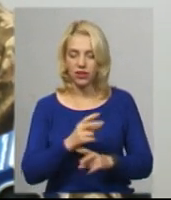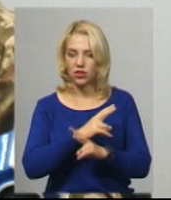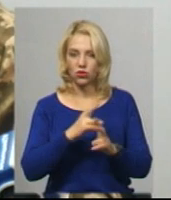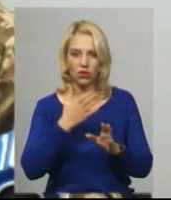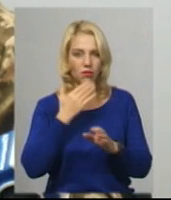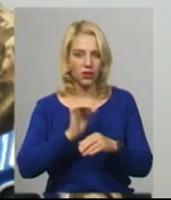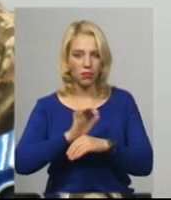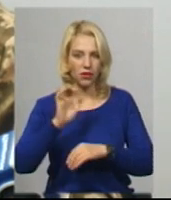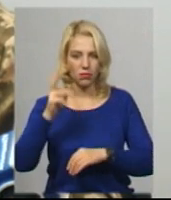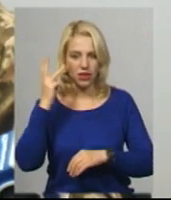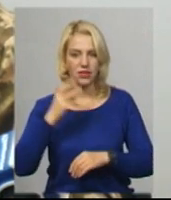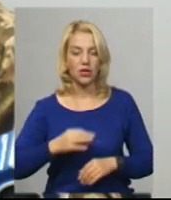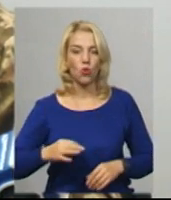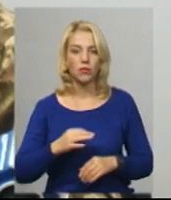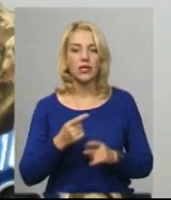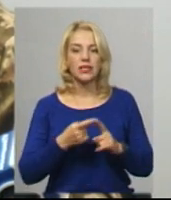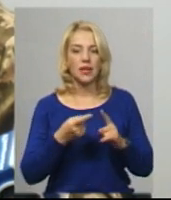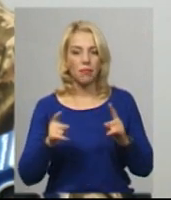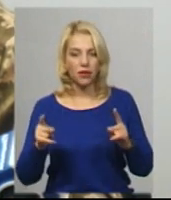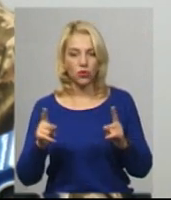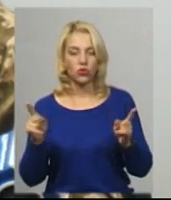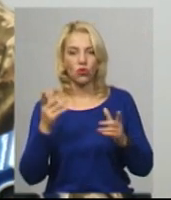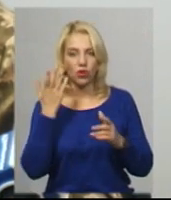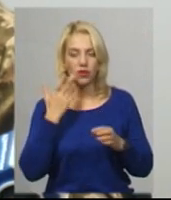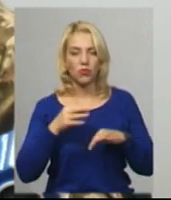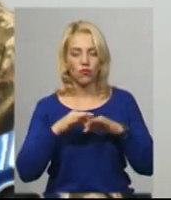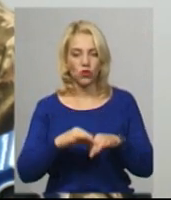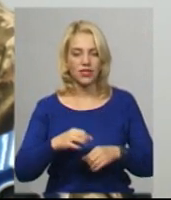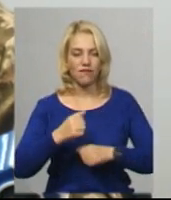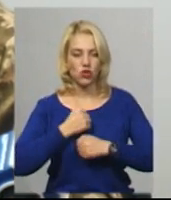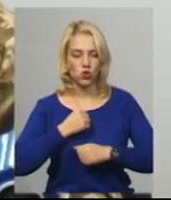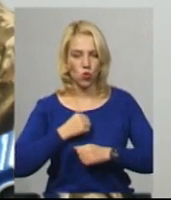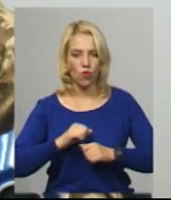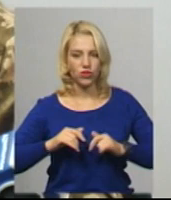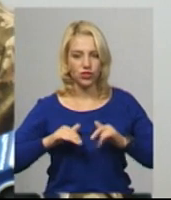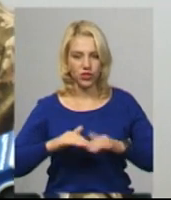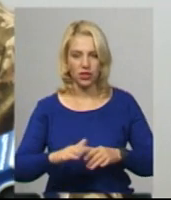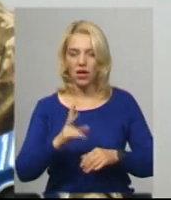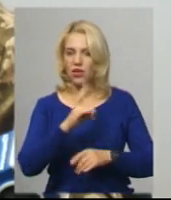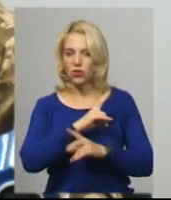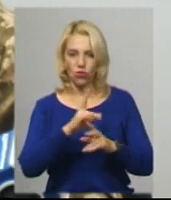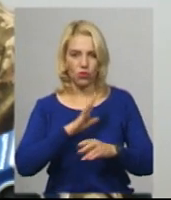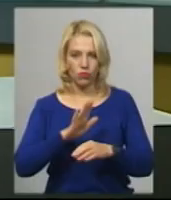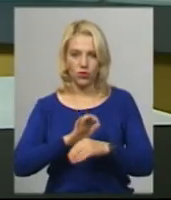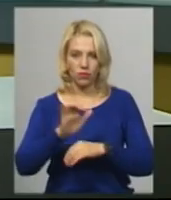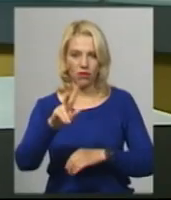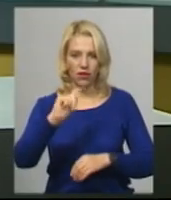області. В цей період, який проходить оці бойові дії, жодного призовника не було направлено в Смельницької області.